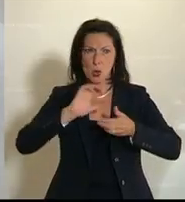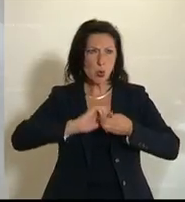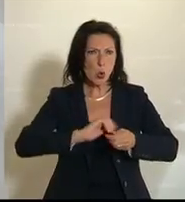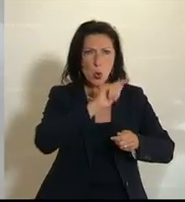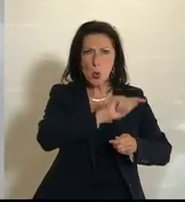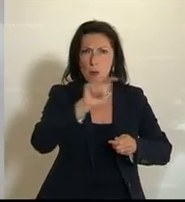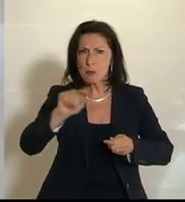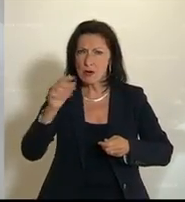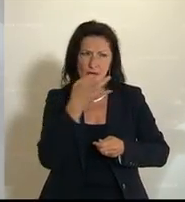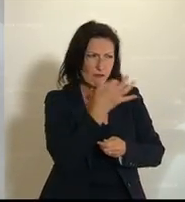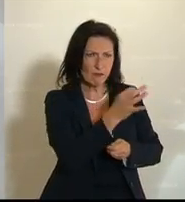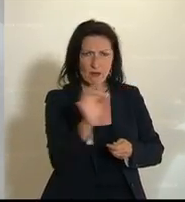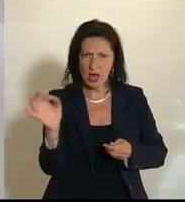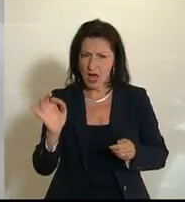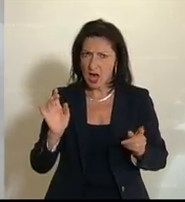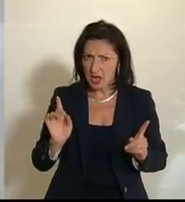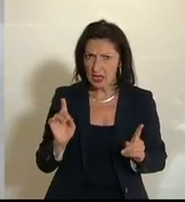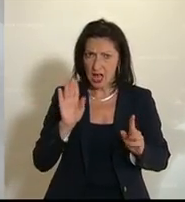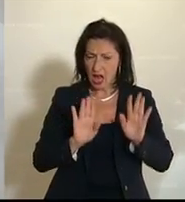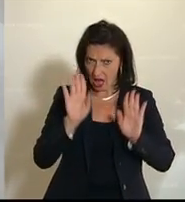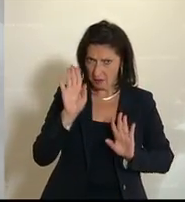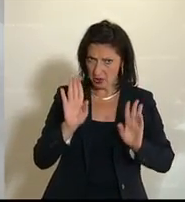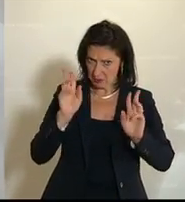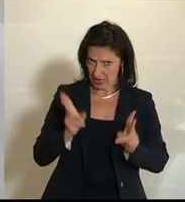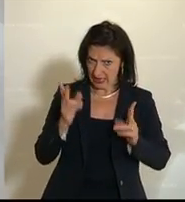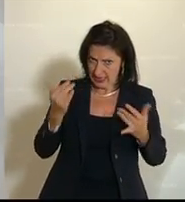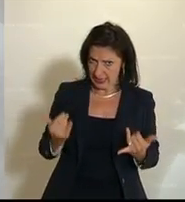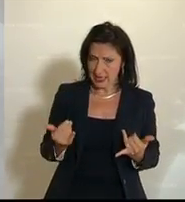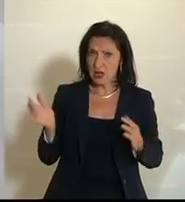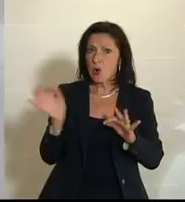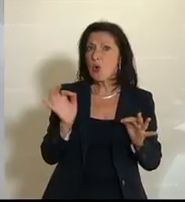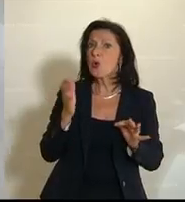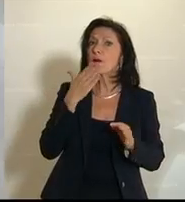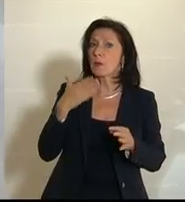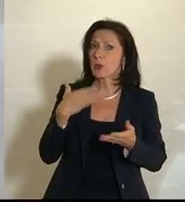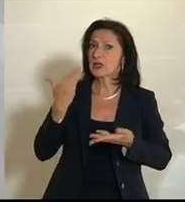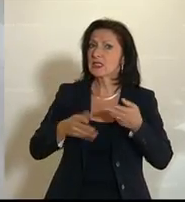Wirklichkeit um die Förderung von Non-Profit-Organisationen.